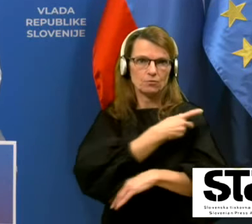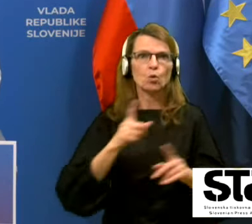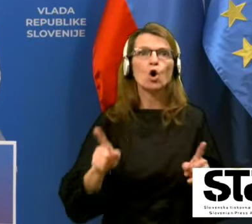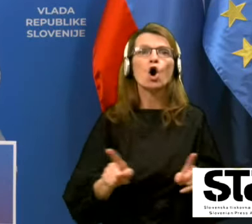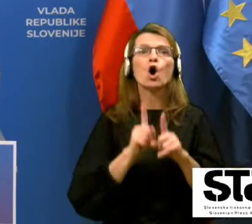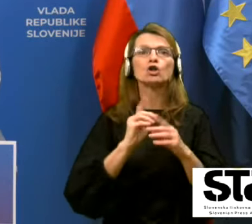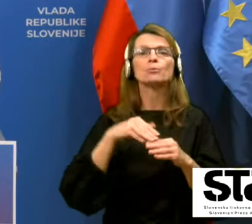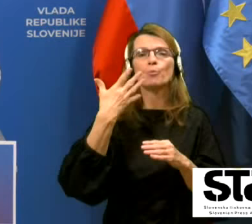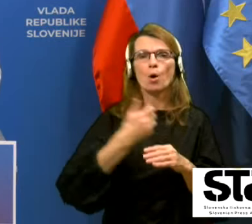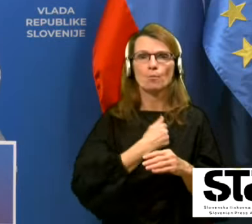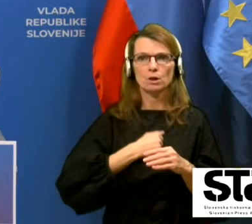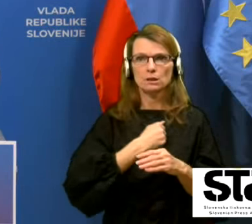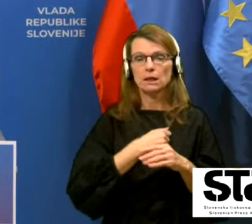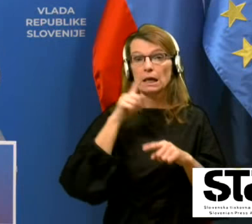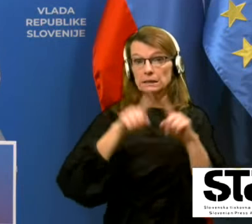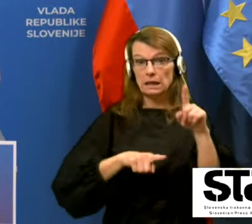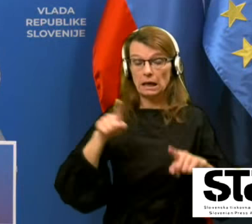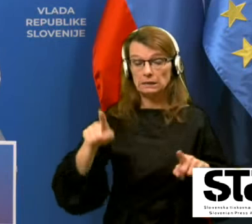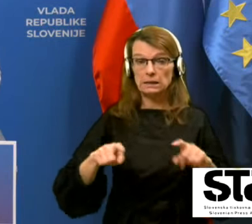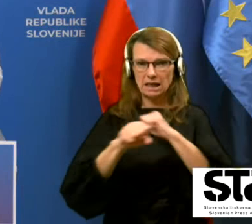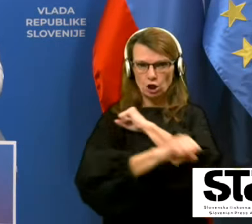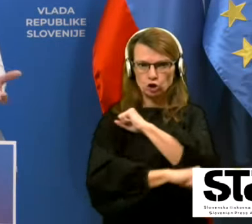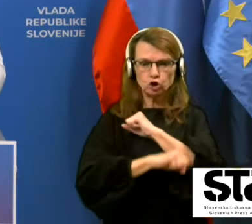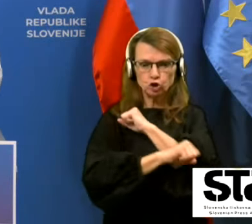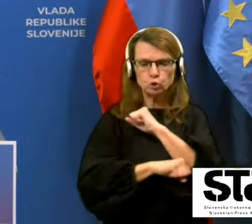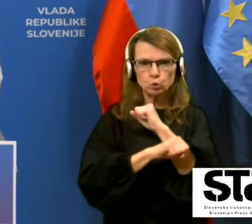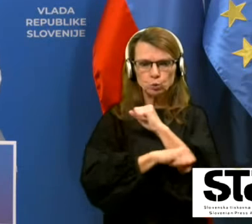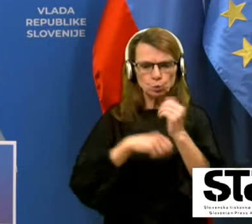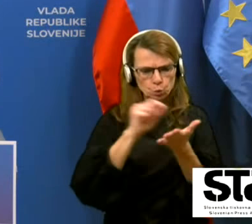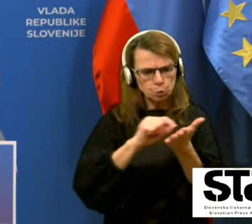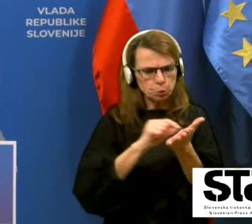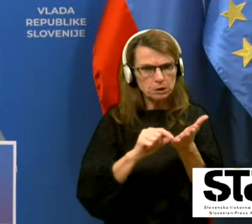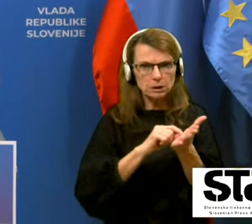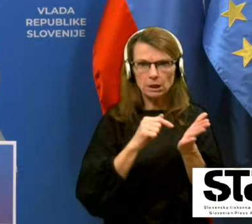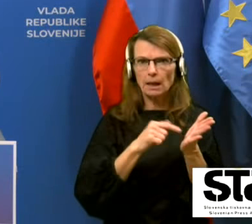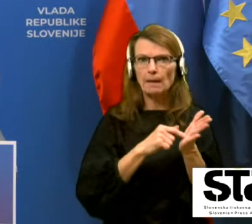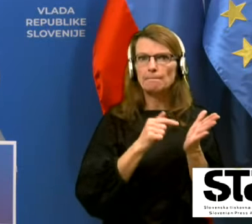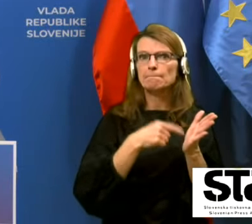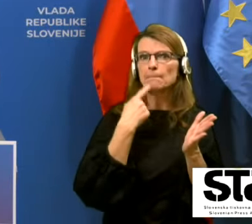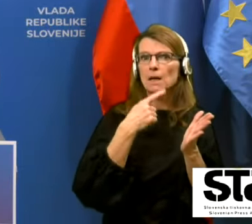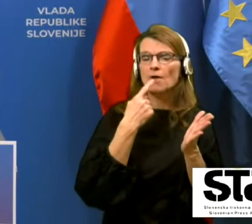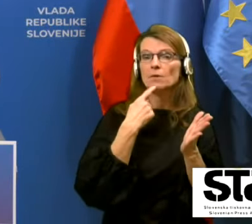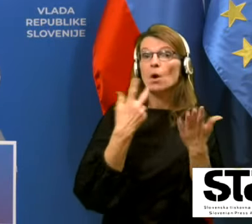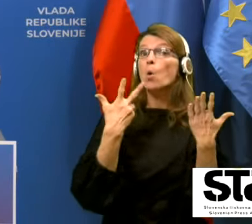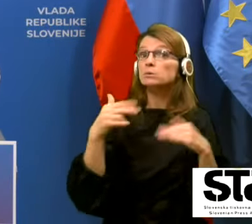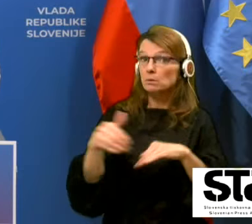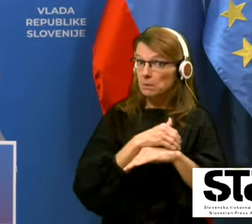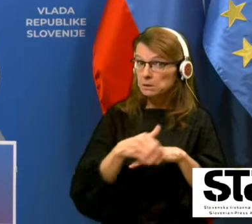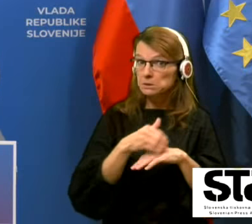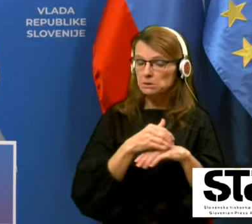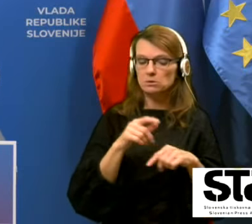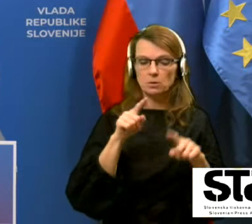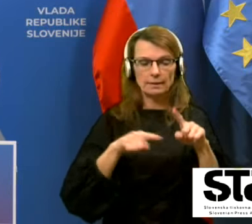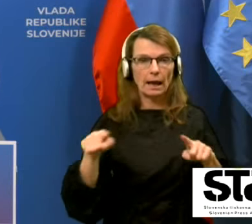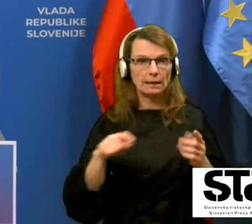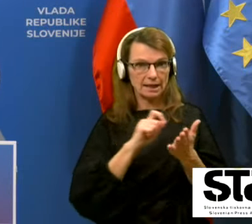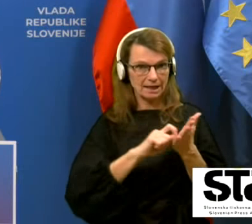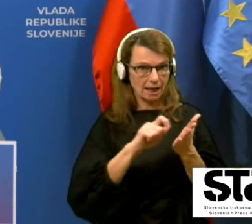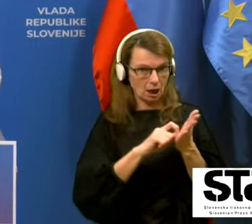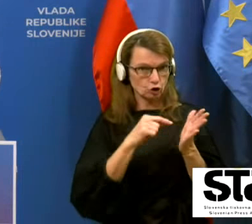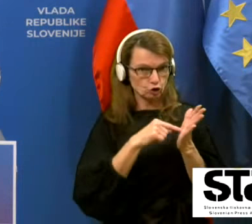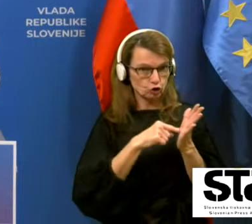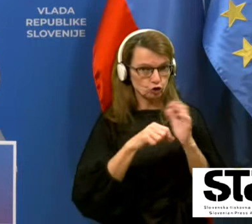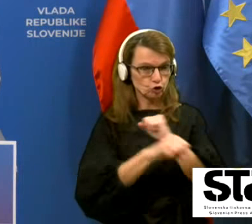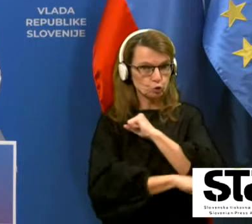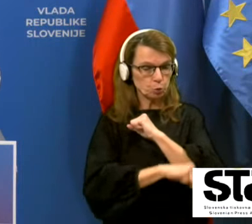osem mestu, nekatere študije govorijo več, tako da tle zbiramo še vse podatke, ampak zelo dober učinek cepljenja